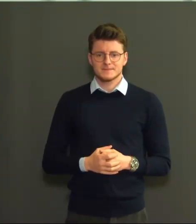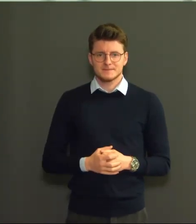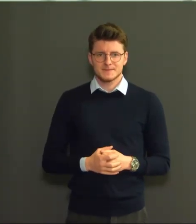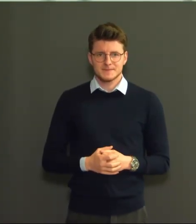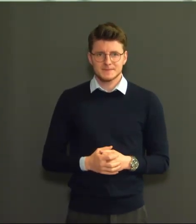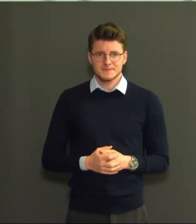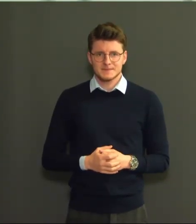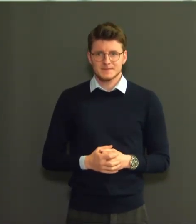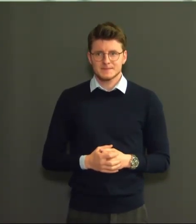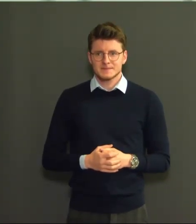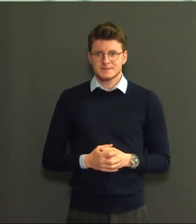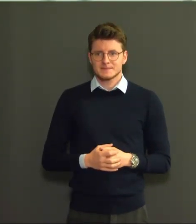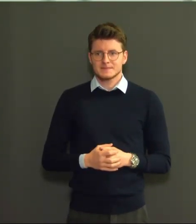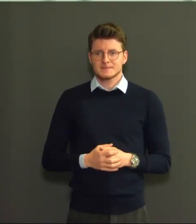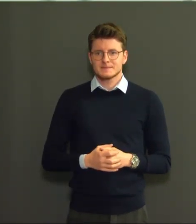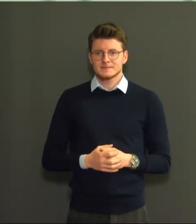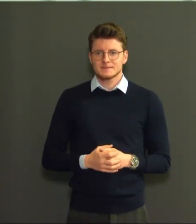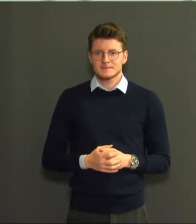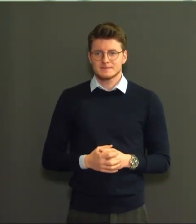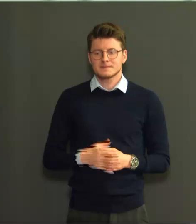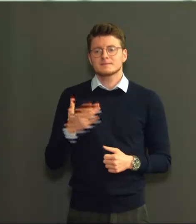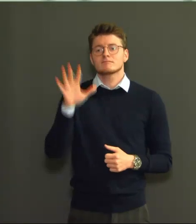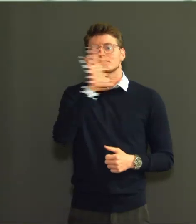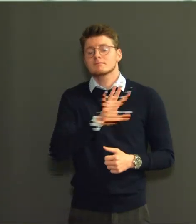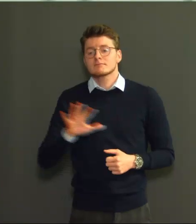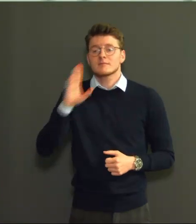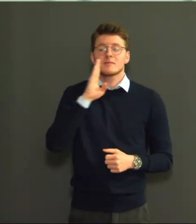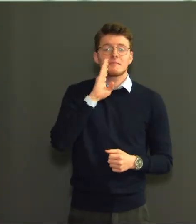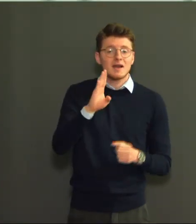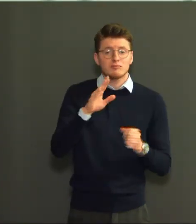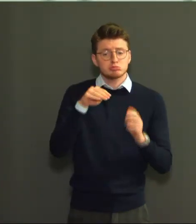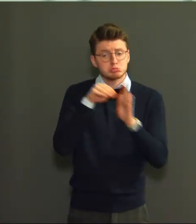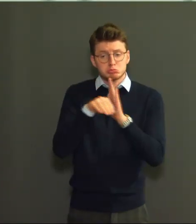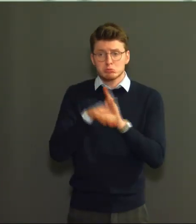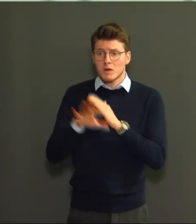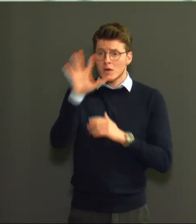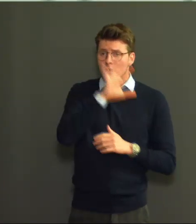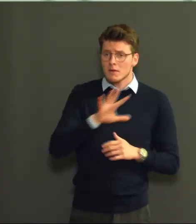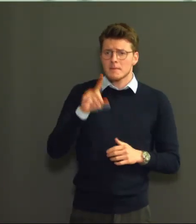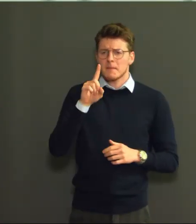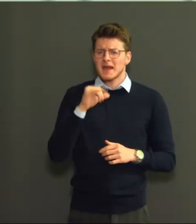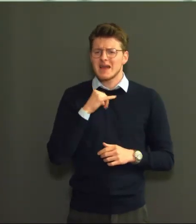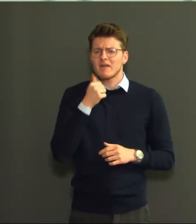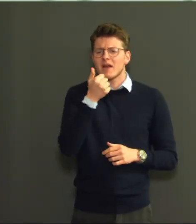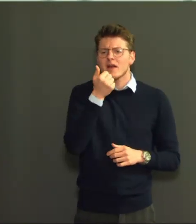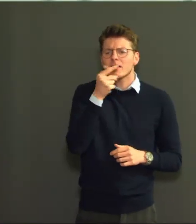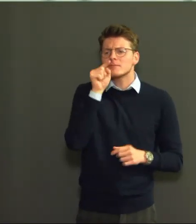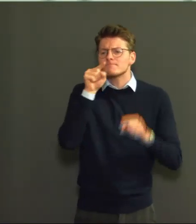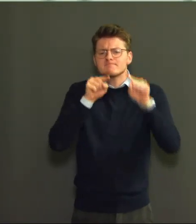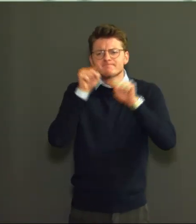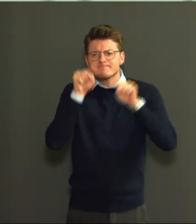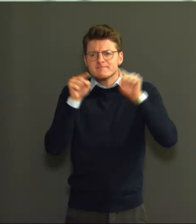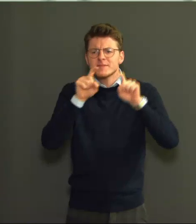De afname op nationaal niveau verbergt enkele variaties op provinciaal en